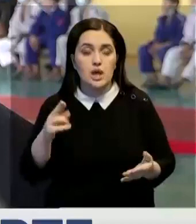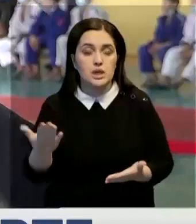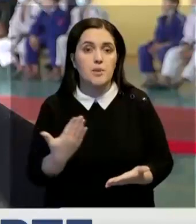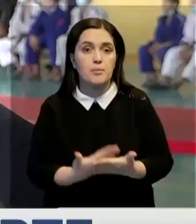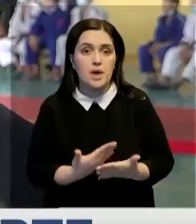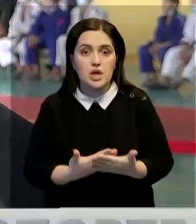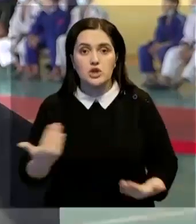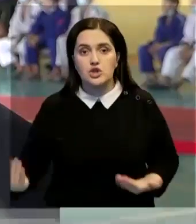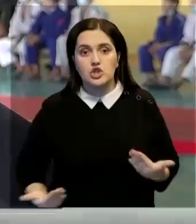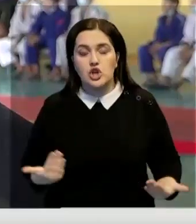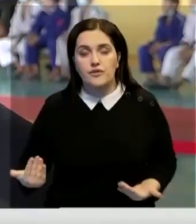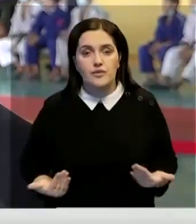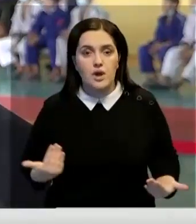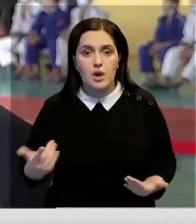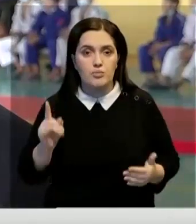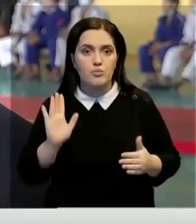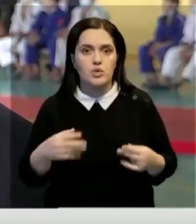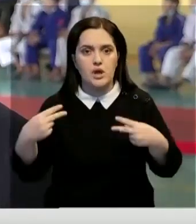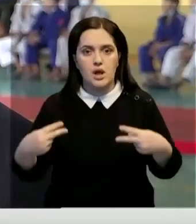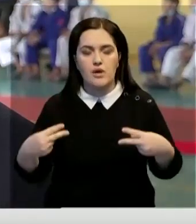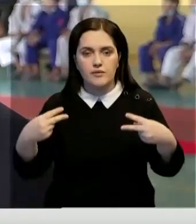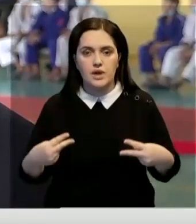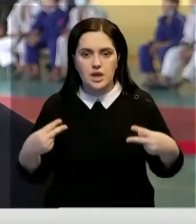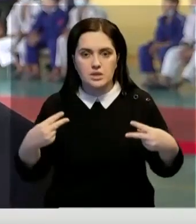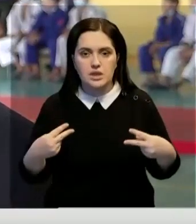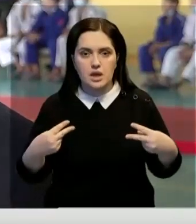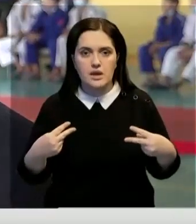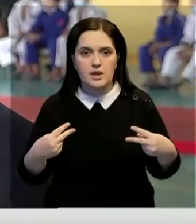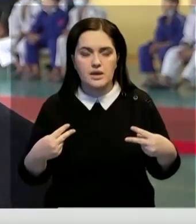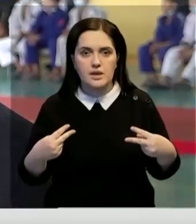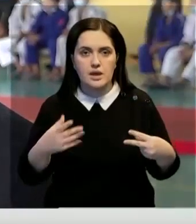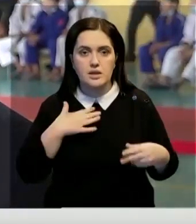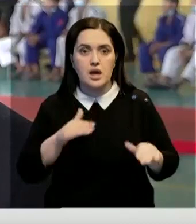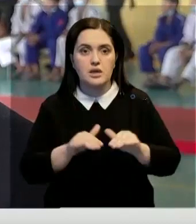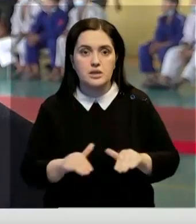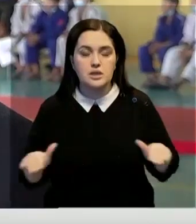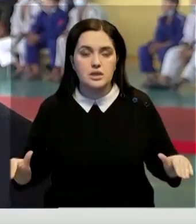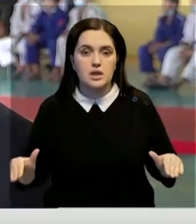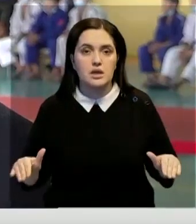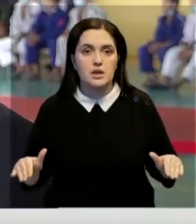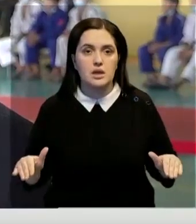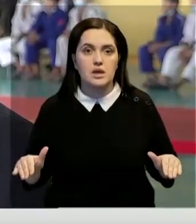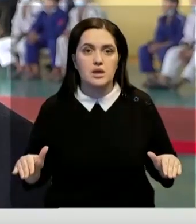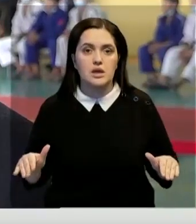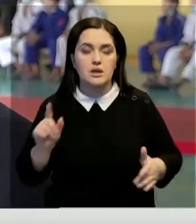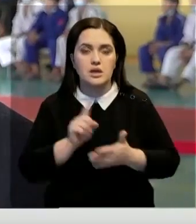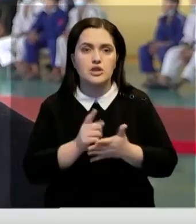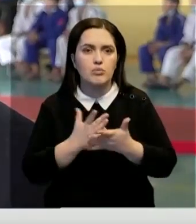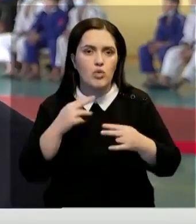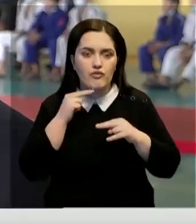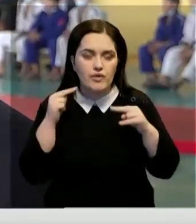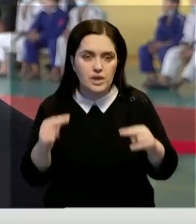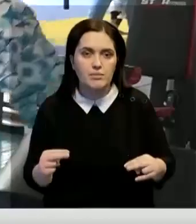живые примеры, на которых они будут равняться. Это особая часть наших детей, на которую мы должны больше акцентировать